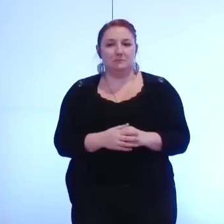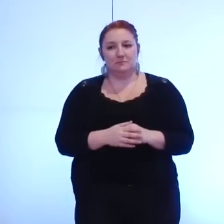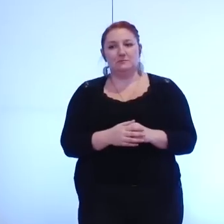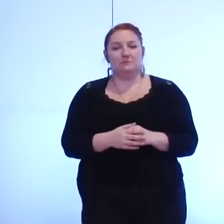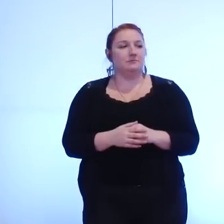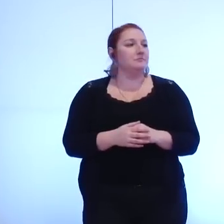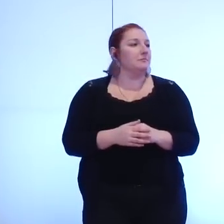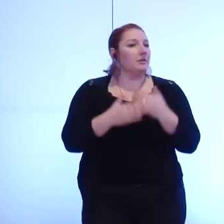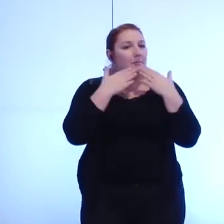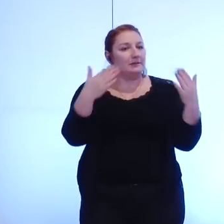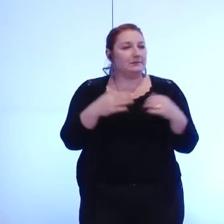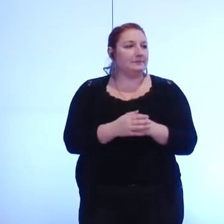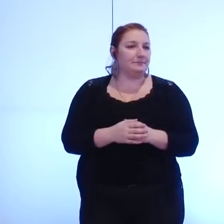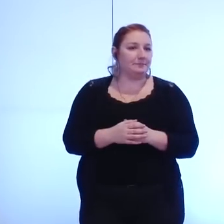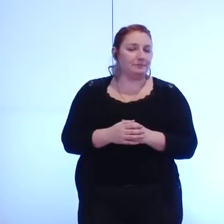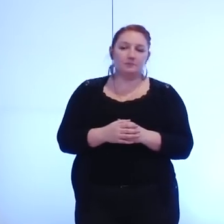merci